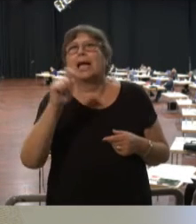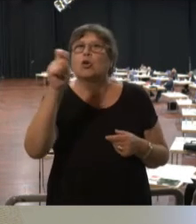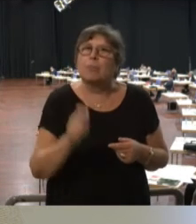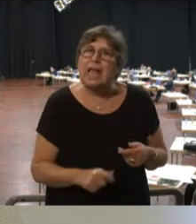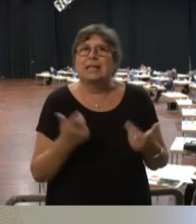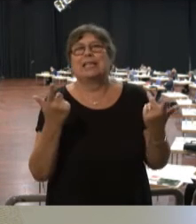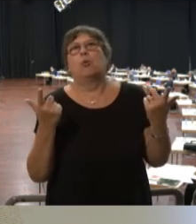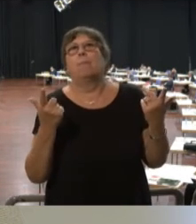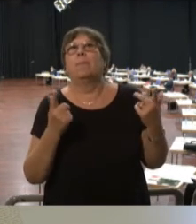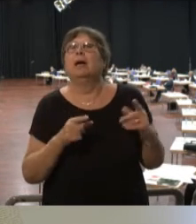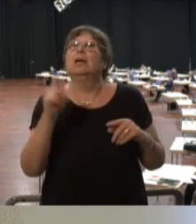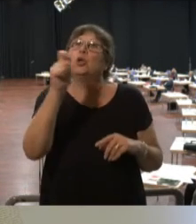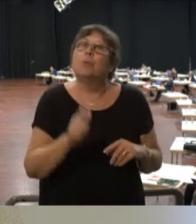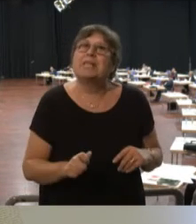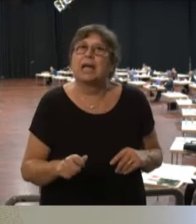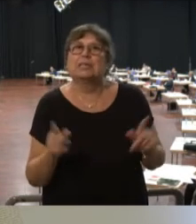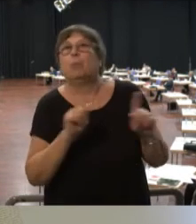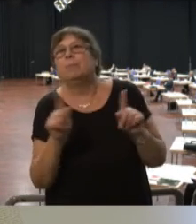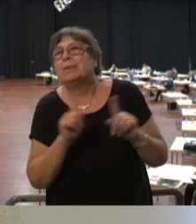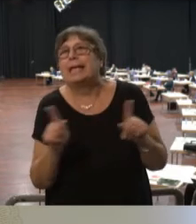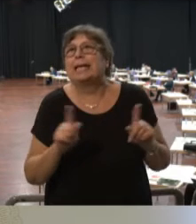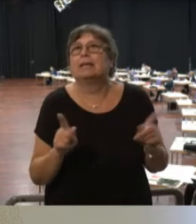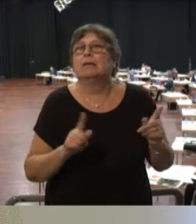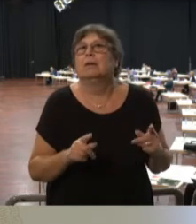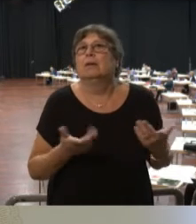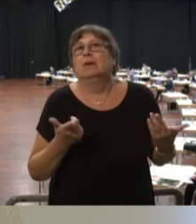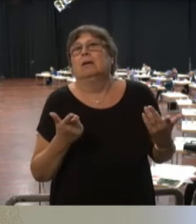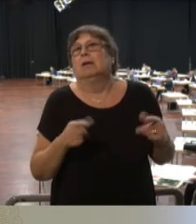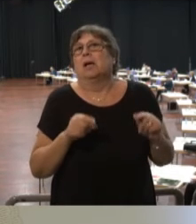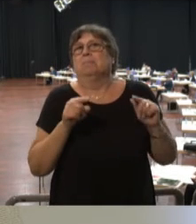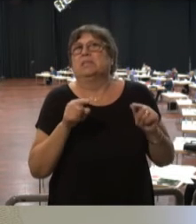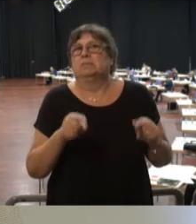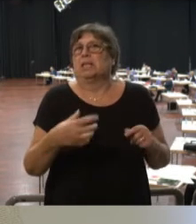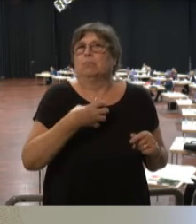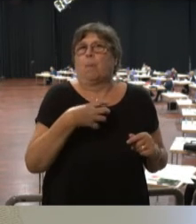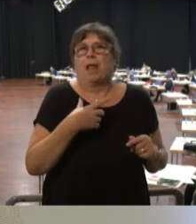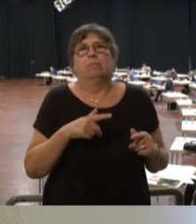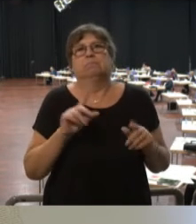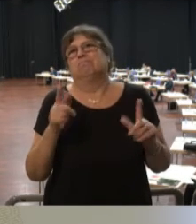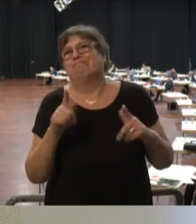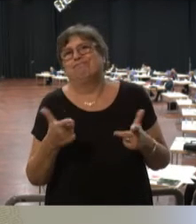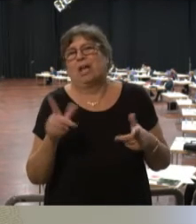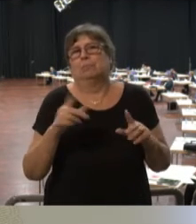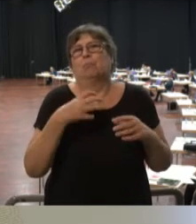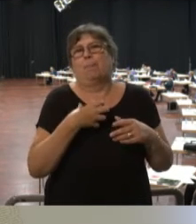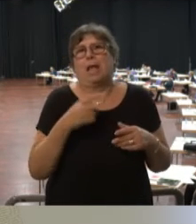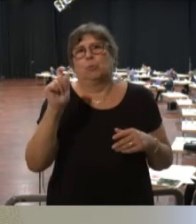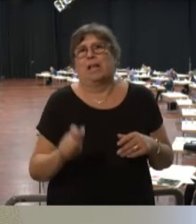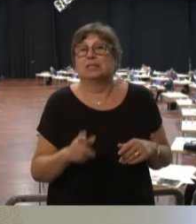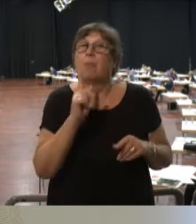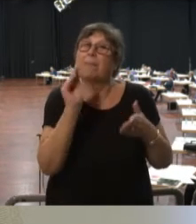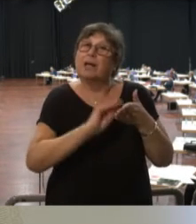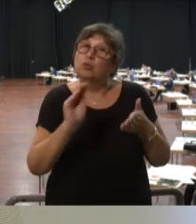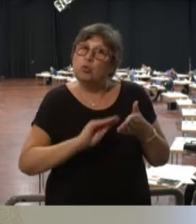da nicht ein Feld ist, wo das Problem auftaucht. Aber in der Schule,